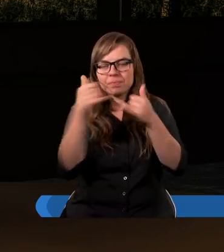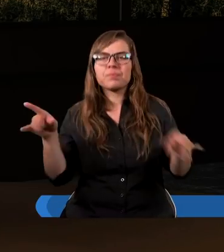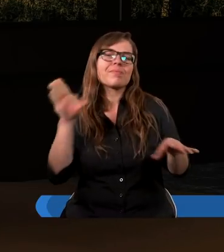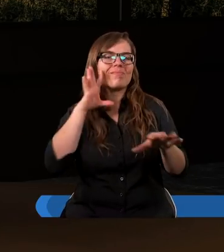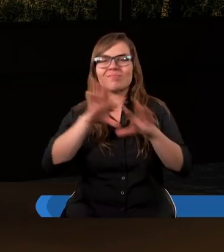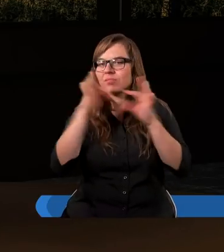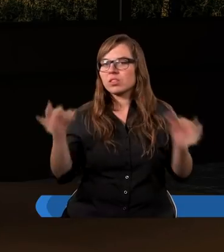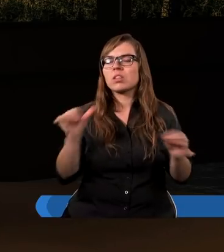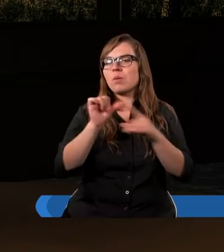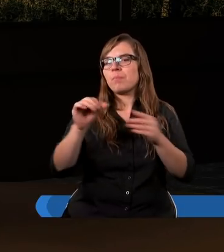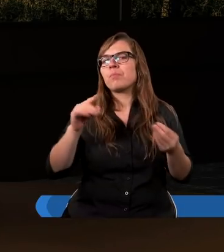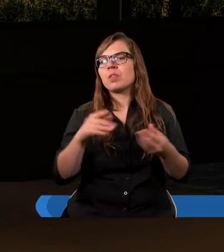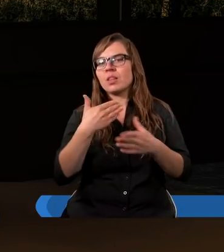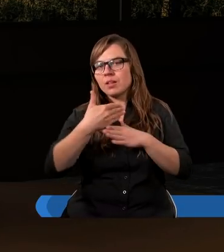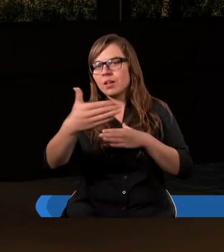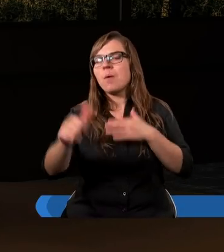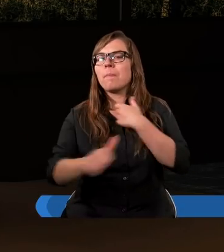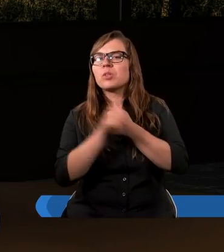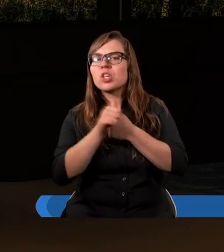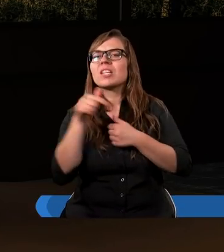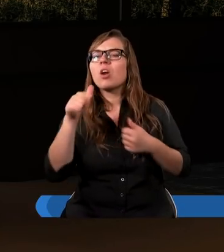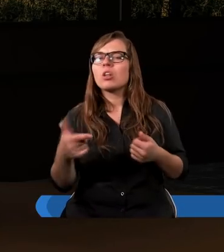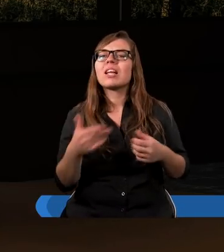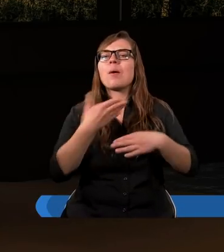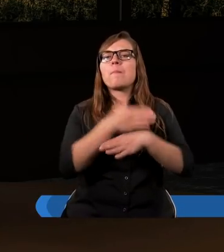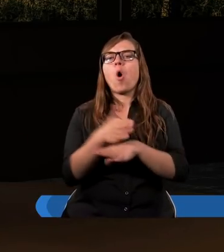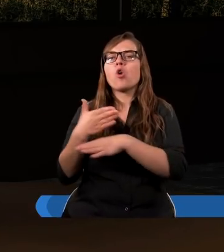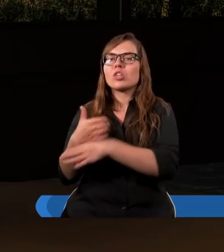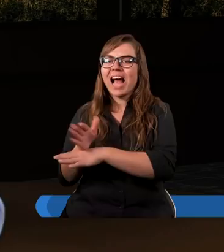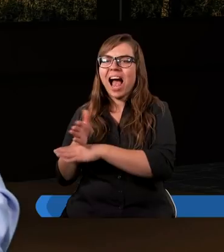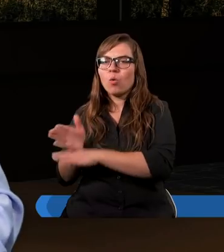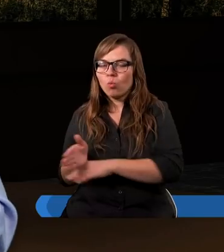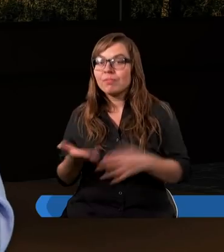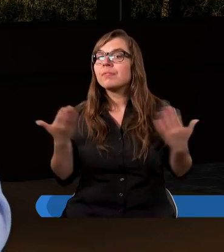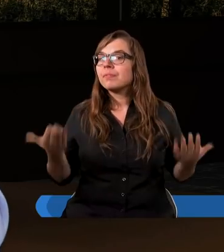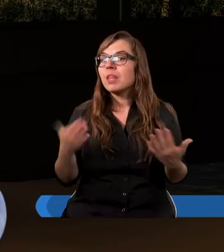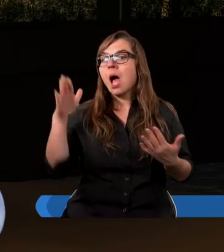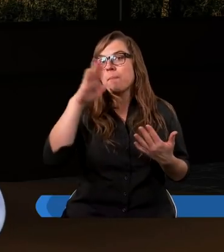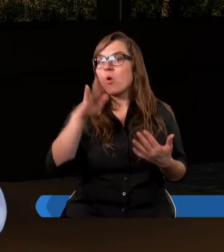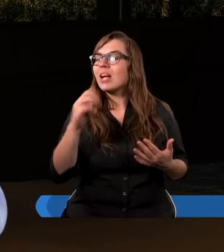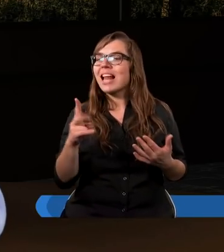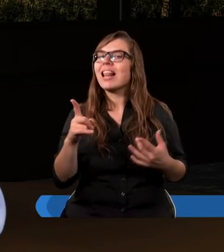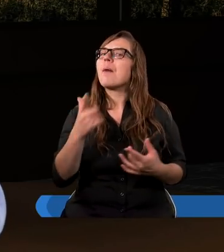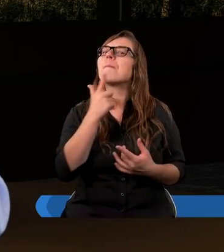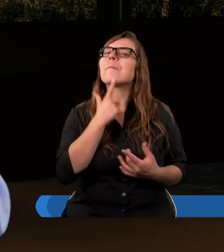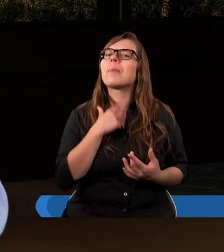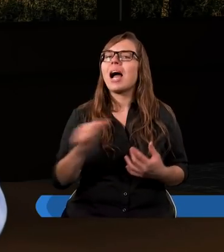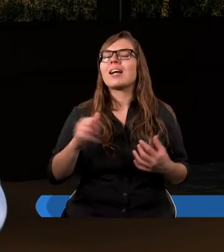które są przyczyną tych podziałów. No ale Bóg jednak pragnie